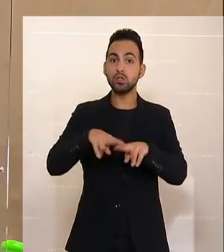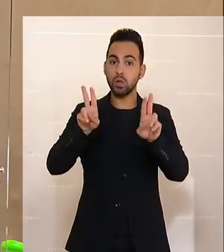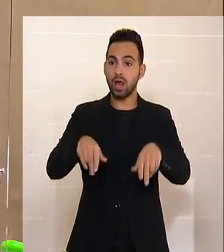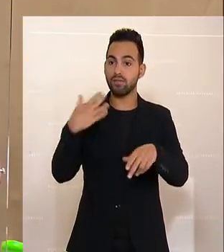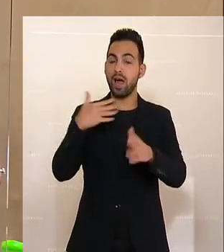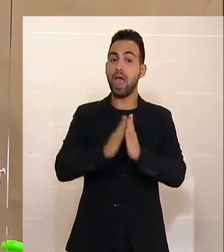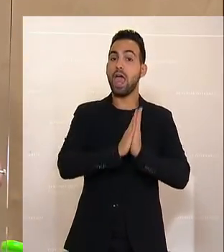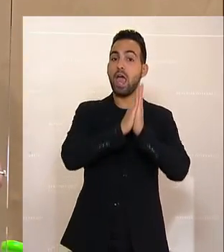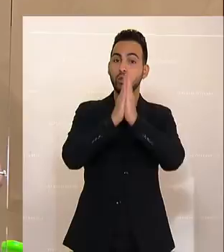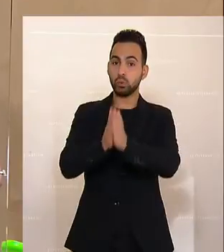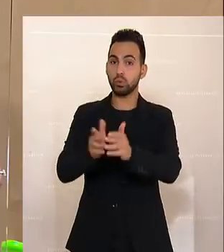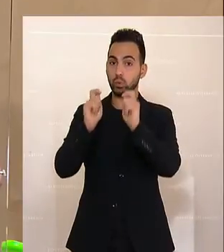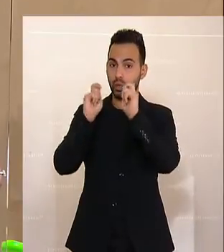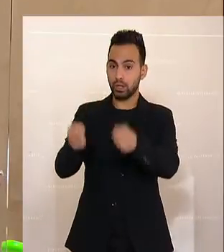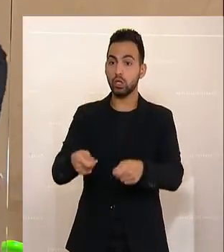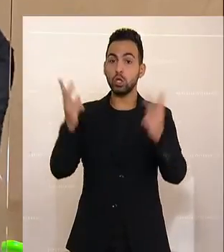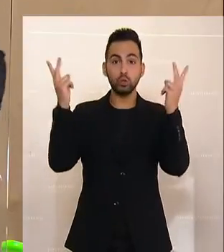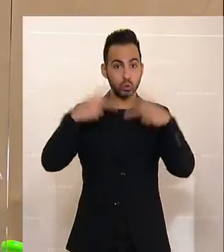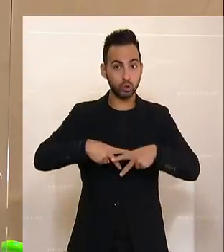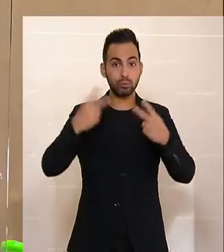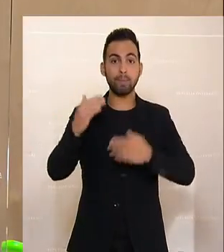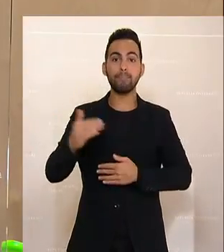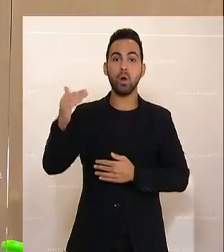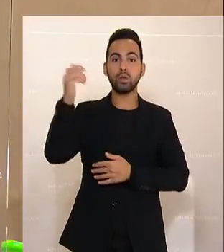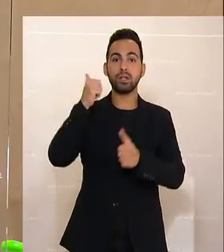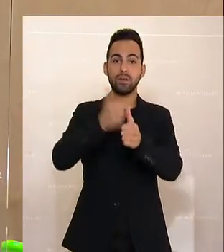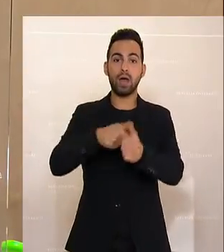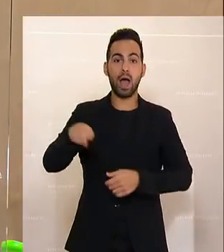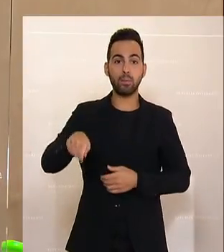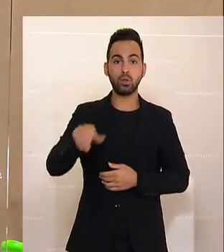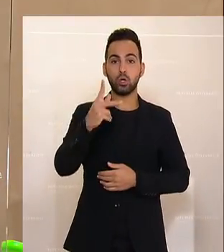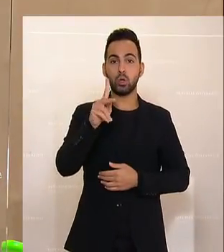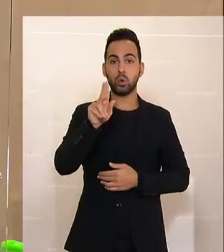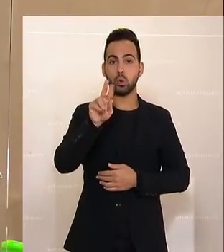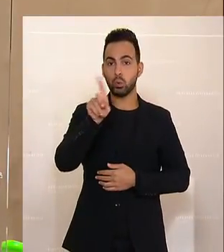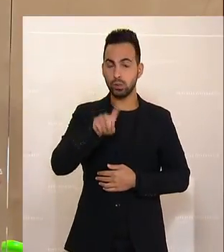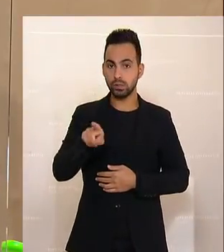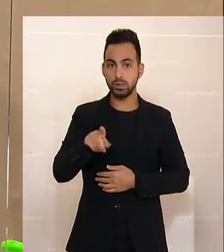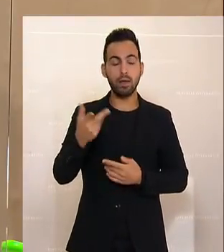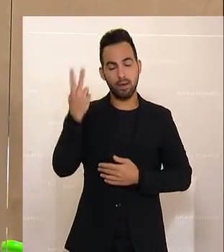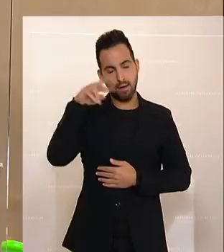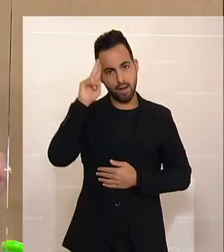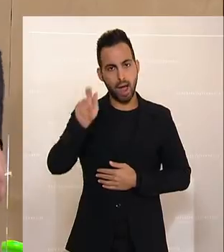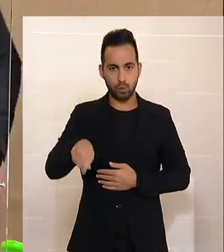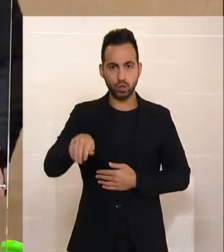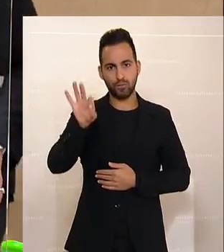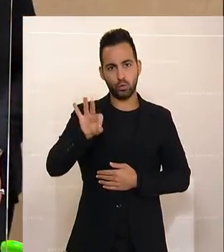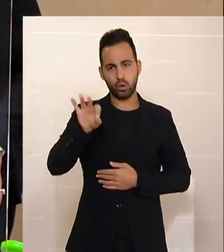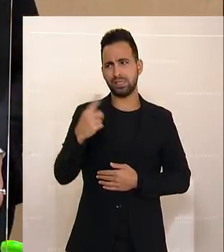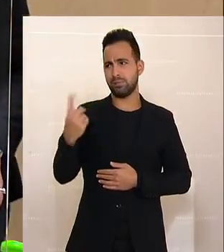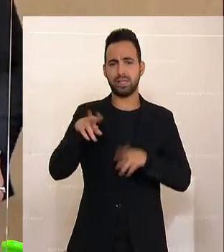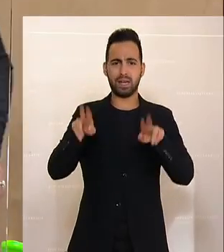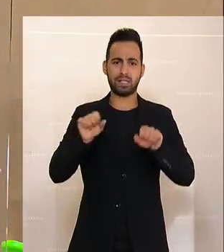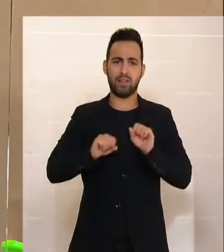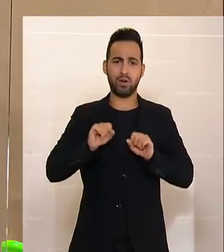Ersuchen gestellt hat, um Zustimmung zur behördlichen Verfolgung des Abgeordneten Sebastian Kurz? Herr Abgeordneter Führlinger, Sie sind Rechtsanwalt und